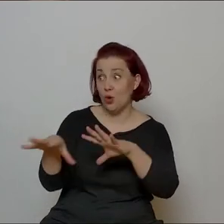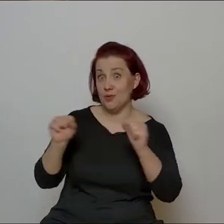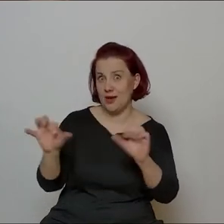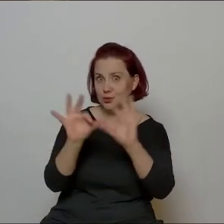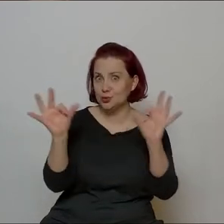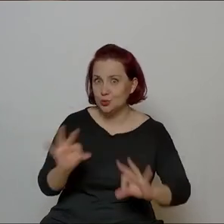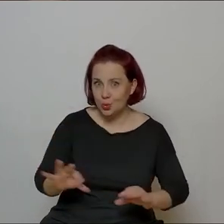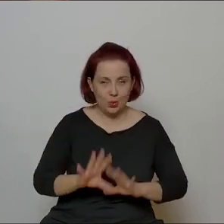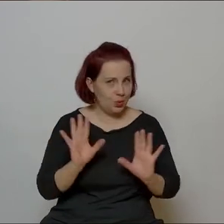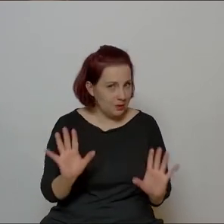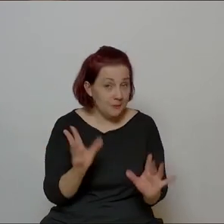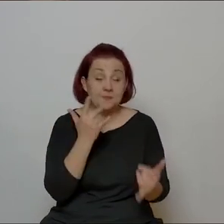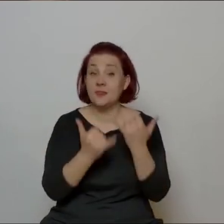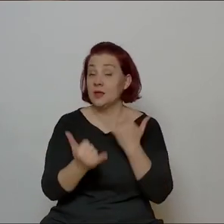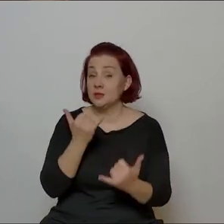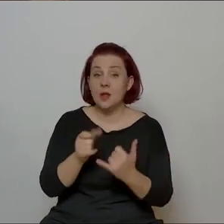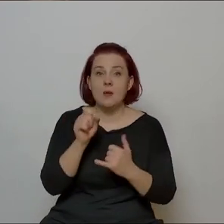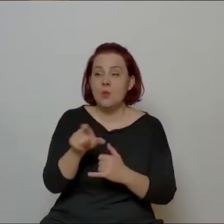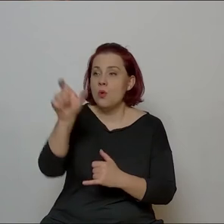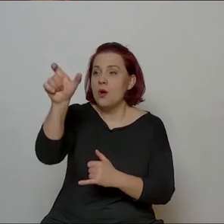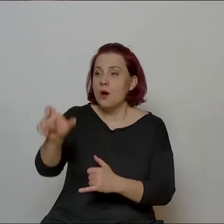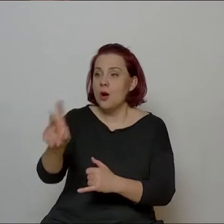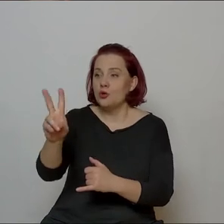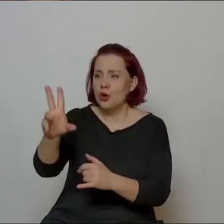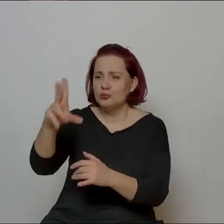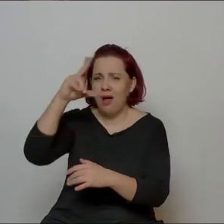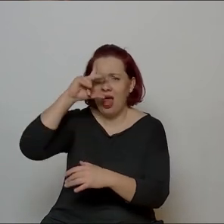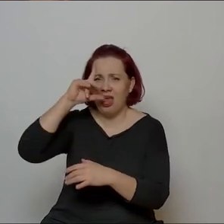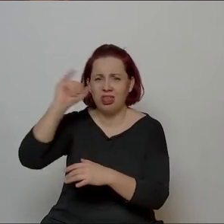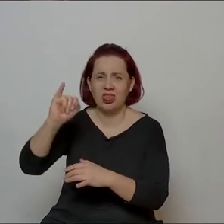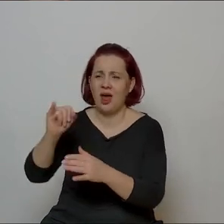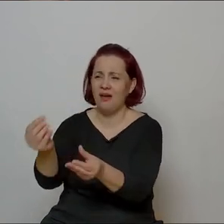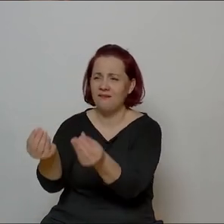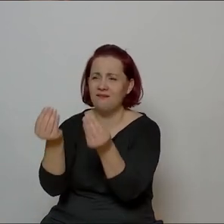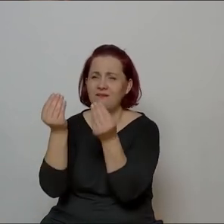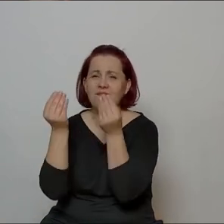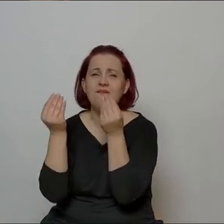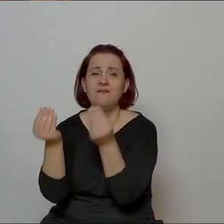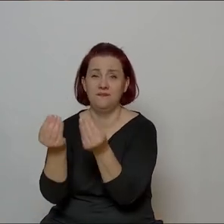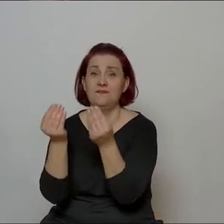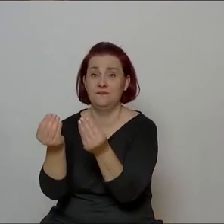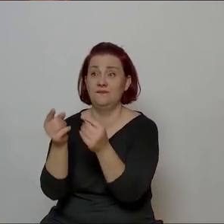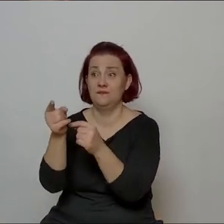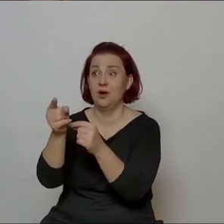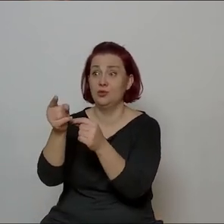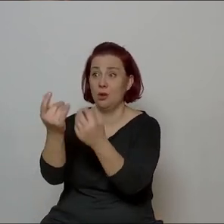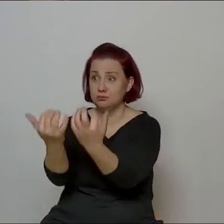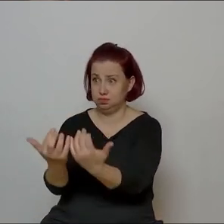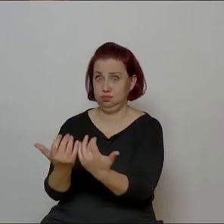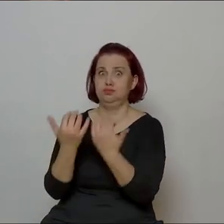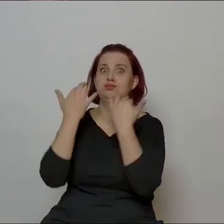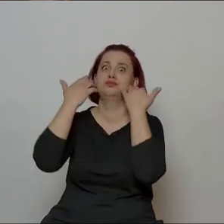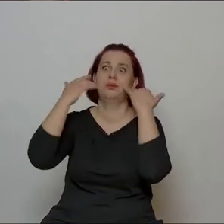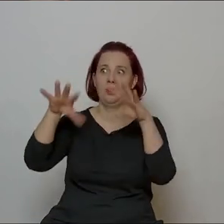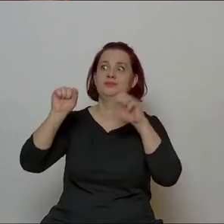jeżeli się jawi ktoś z prawdziwym talentem, to i tak do nich to dociera i